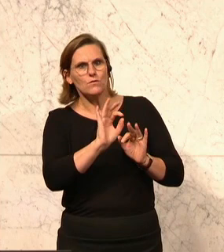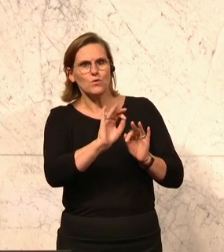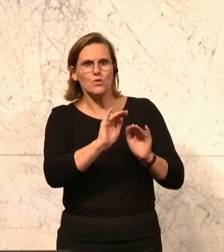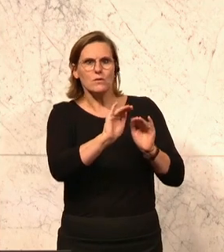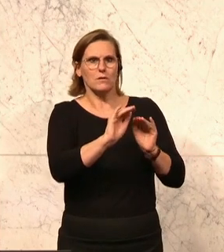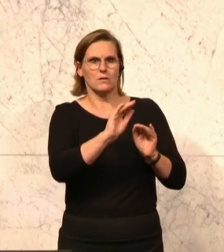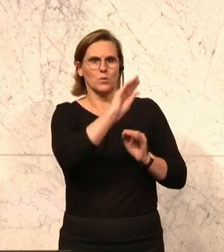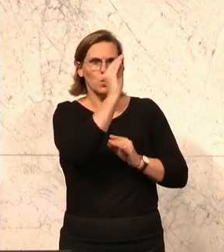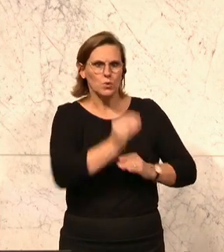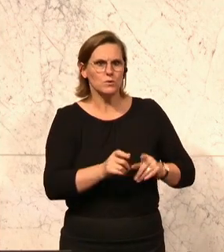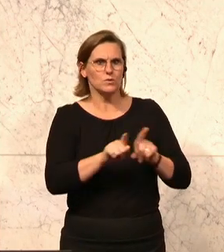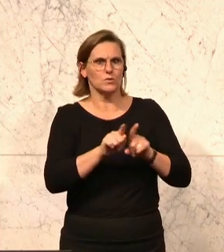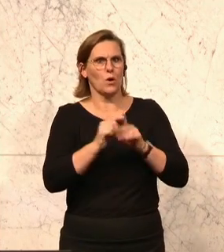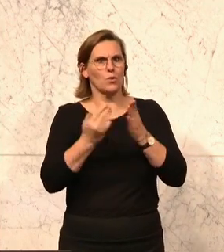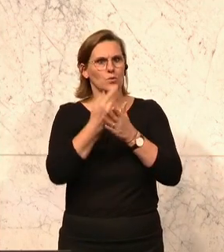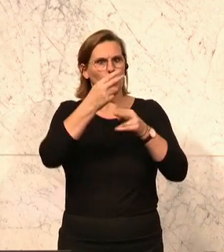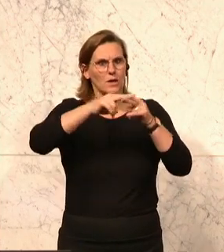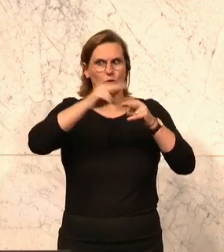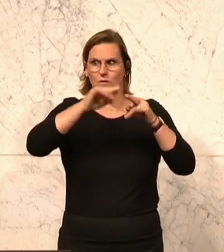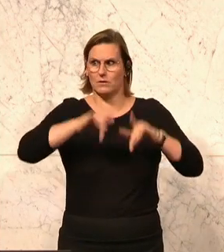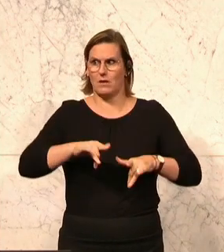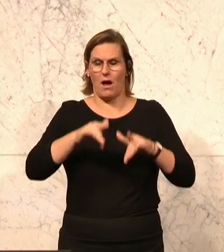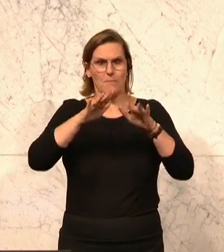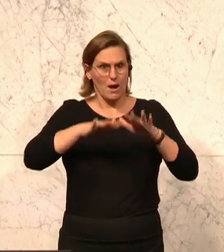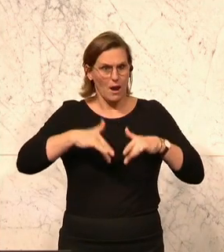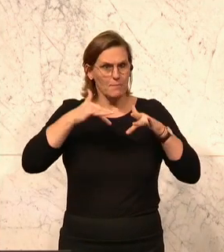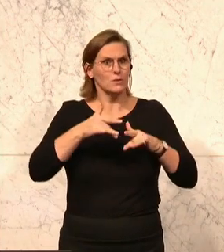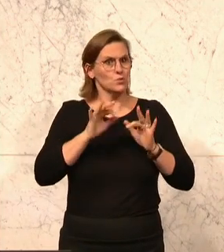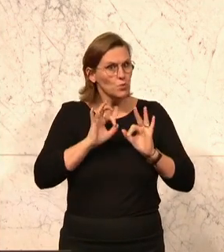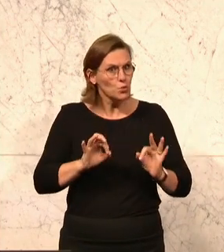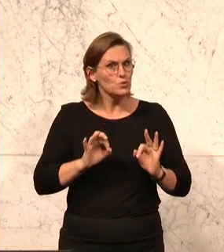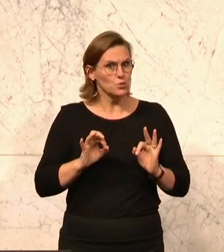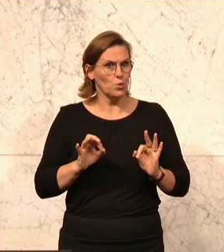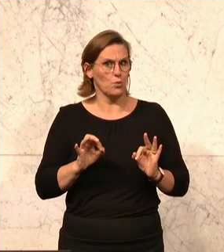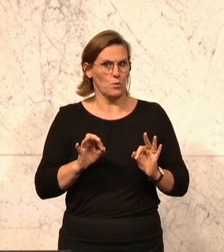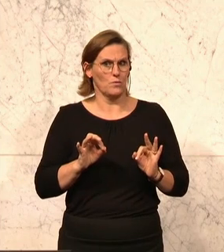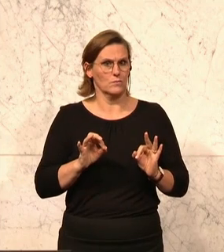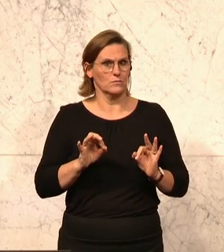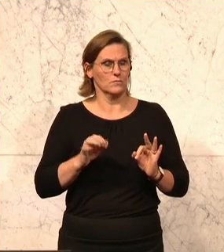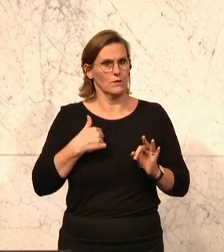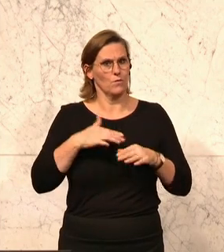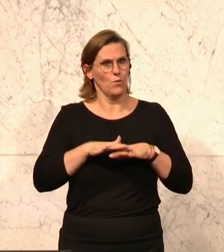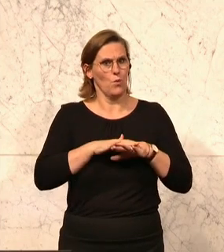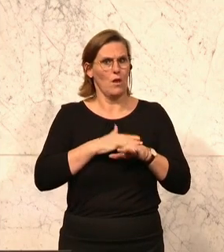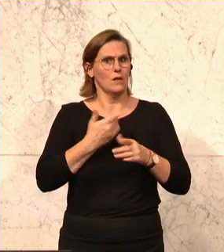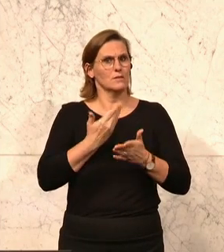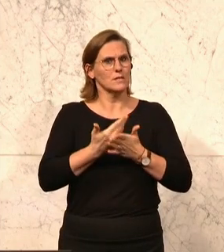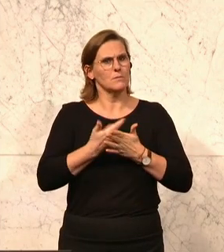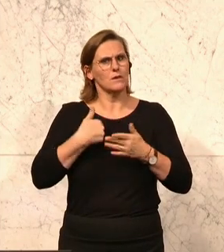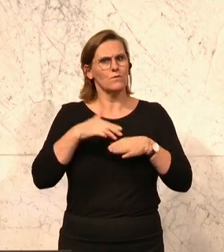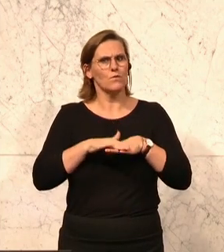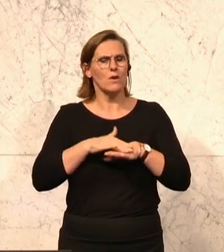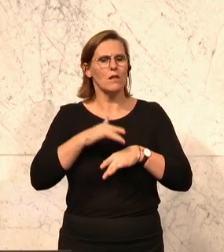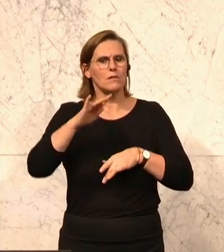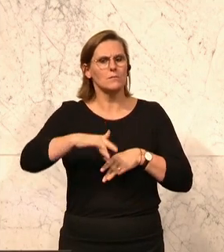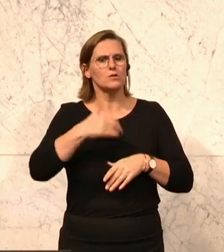im neu renovierten Parlament. Und es ist auch gut so. Daher empfinde ich es als Schande, dass man